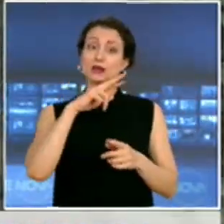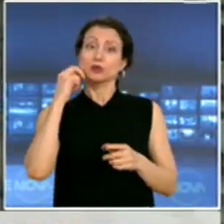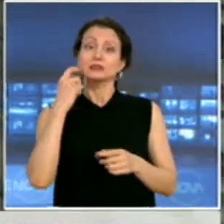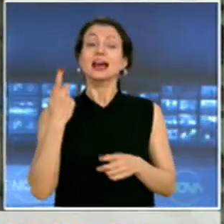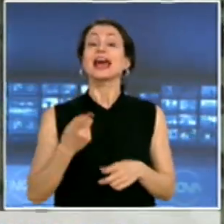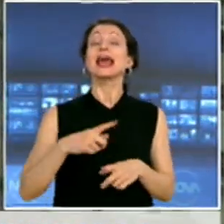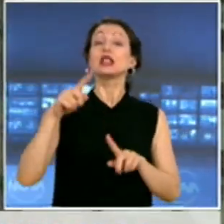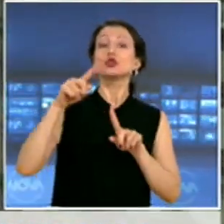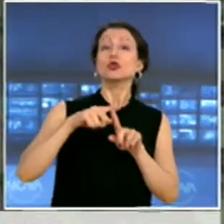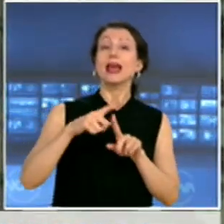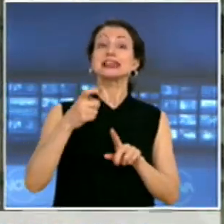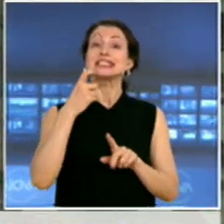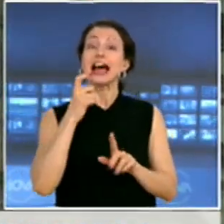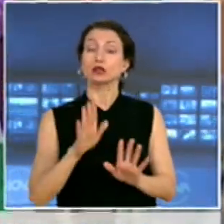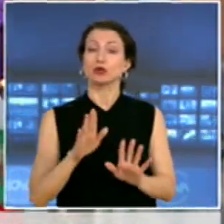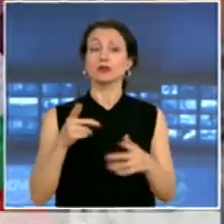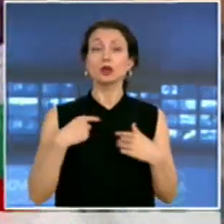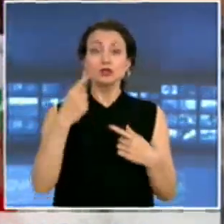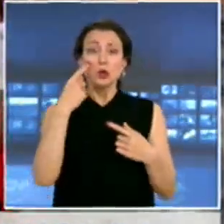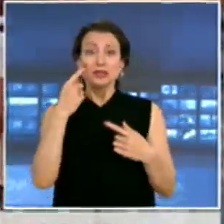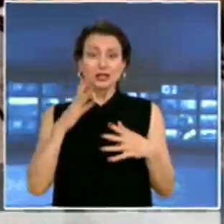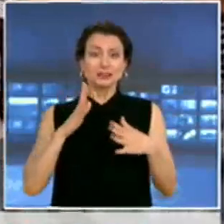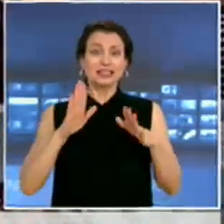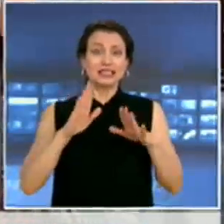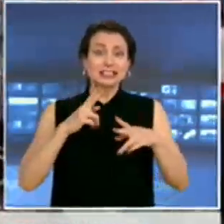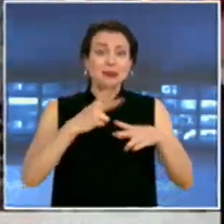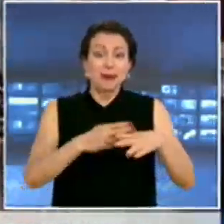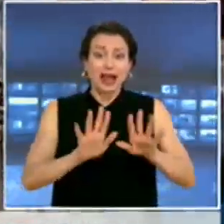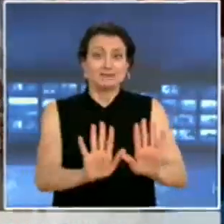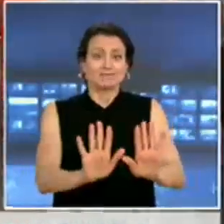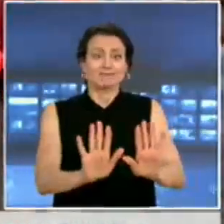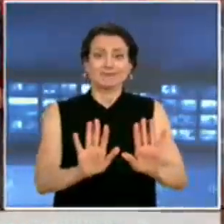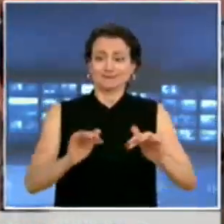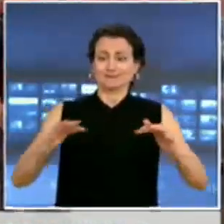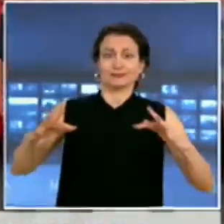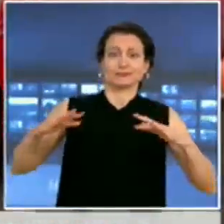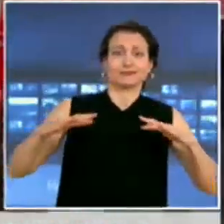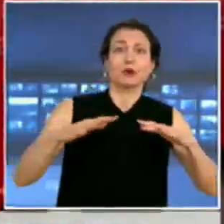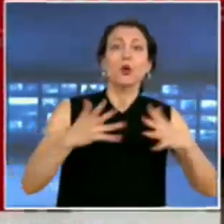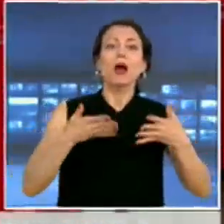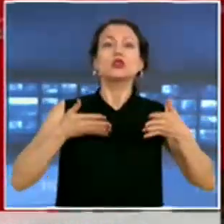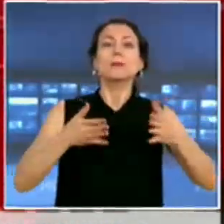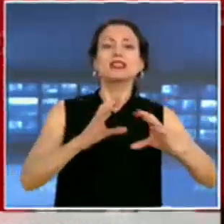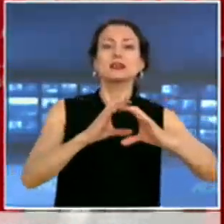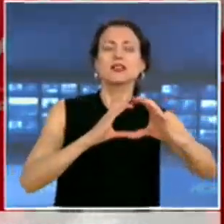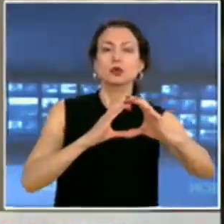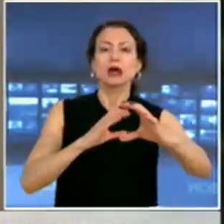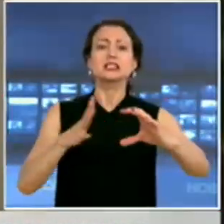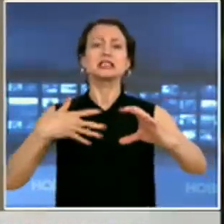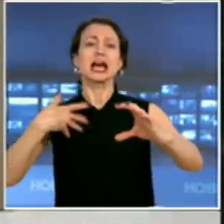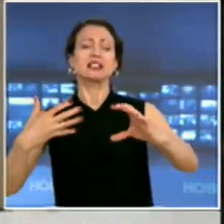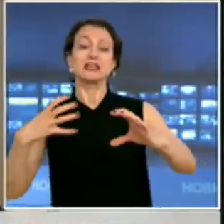Златков. Опитал се да спре ексцесиите, когато пътят на автобусите с симпатизанти на герб бил попречен.